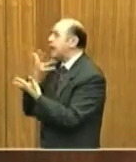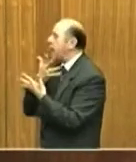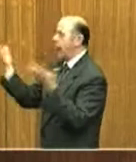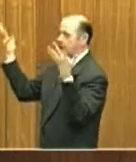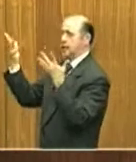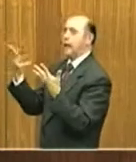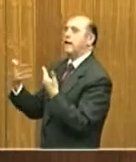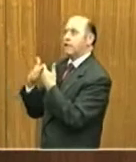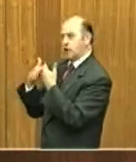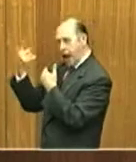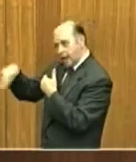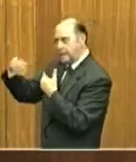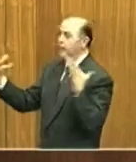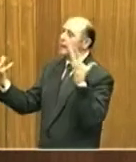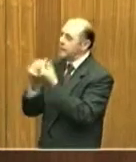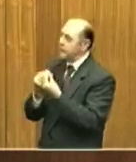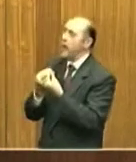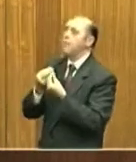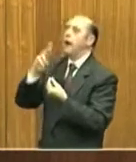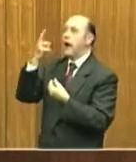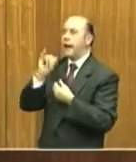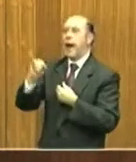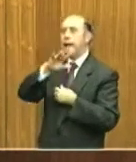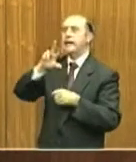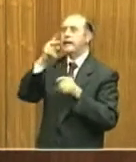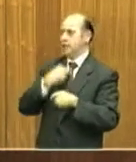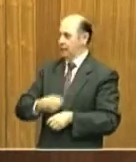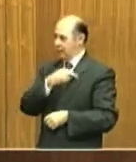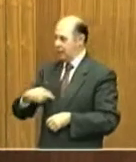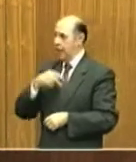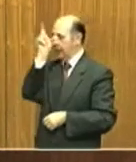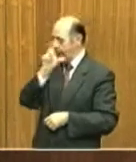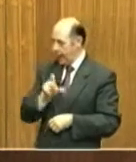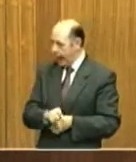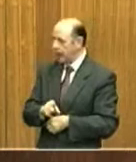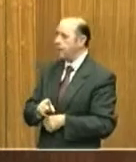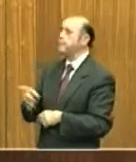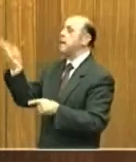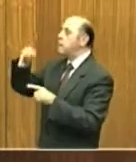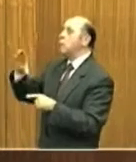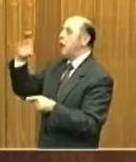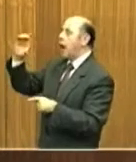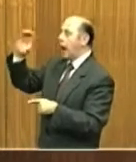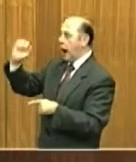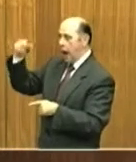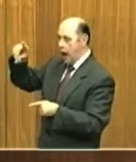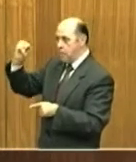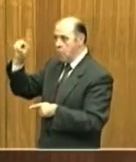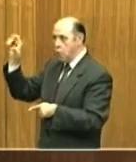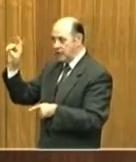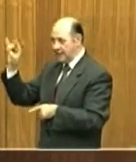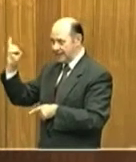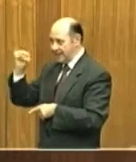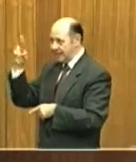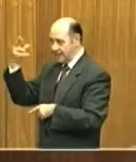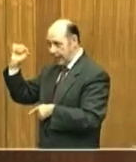insieme ai colleghi della radiotelevisione svizzera di lingua italiana, della radiotelevisione co per Capodistria, della radiotelevisione di San Marino e